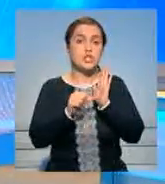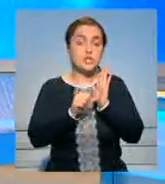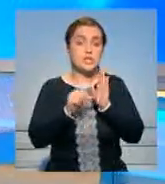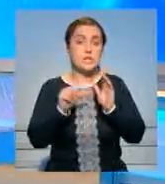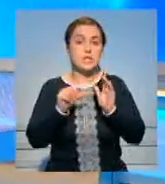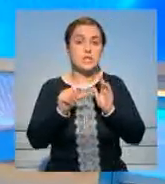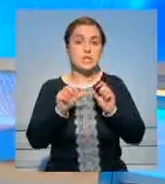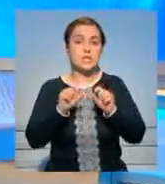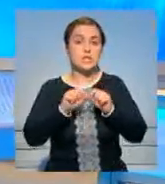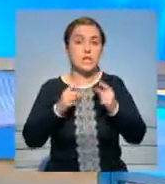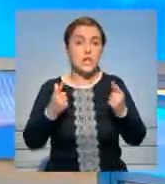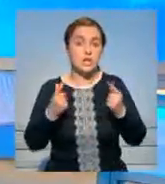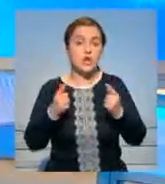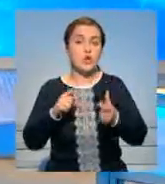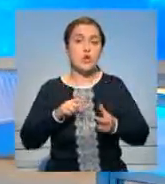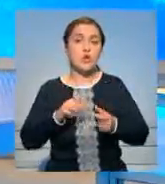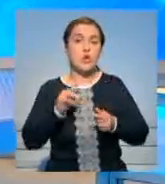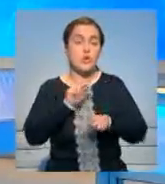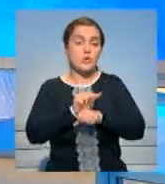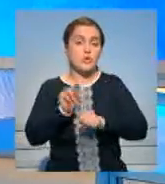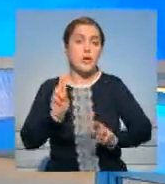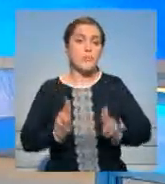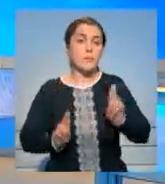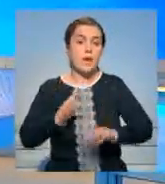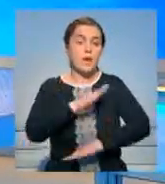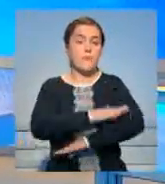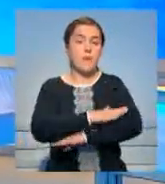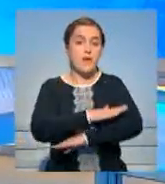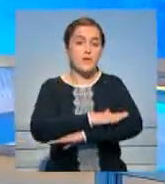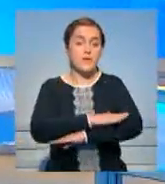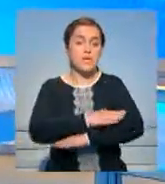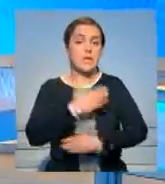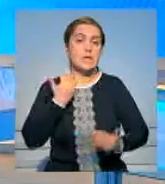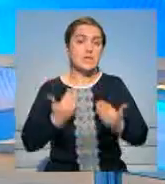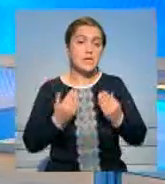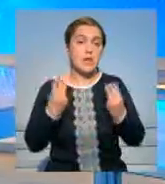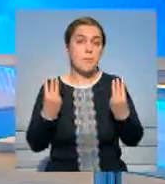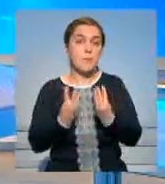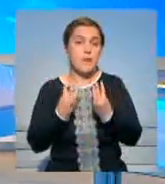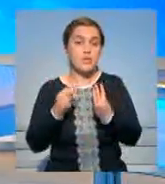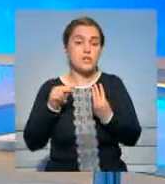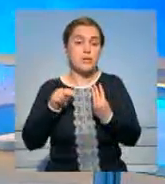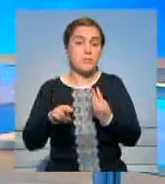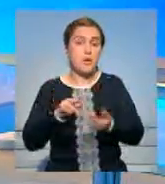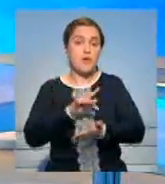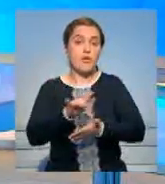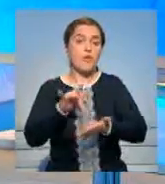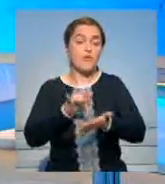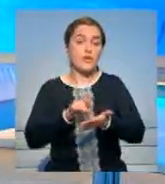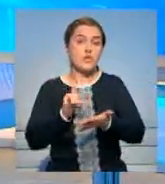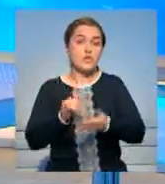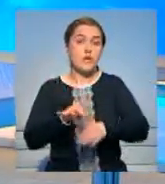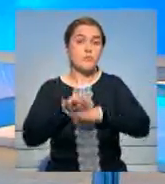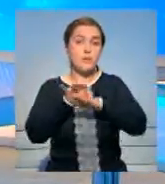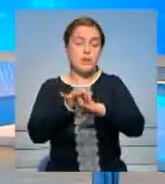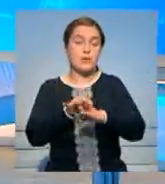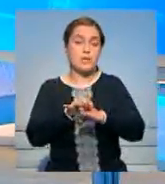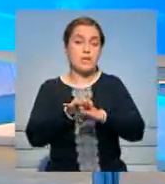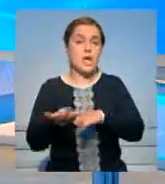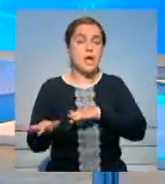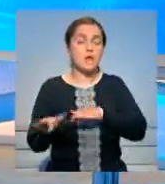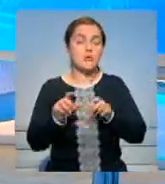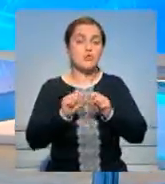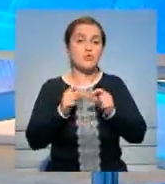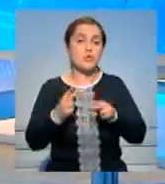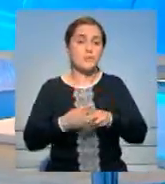учили правилам поведения в случае пожаров и ЧП. В городе проходит акция «Школа безопасности». Подробнее